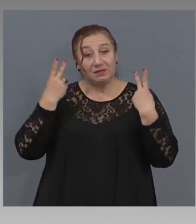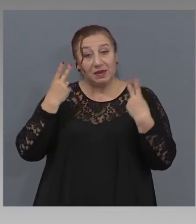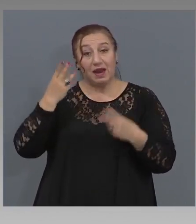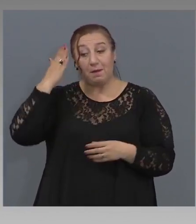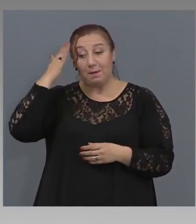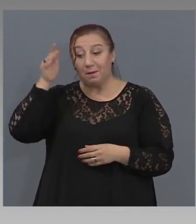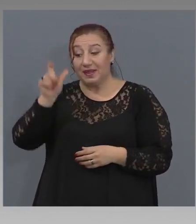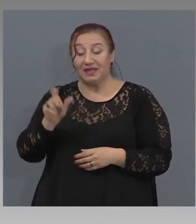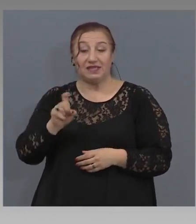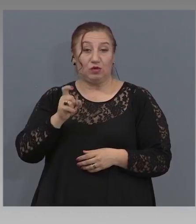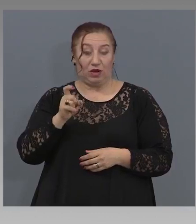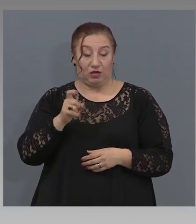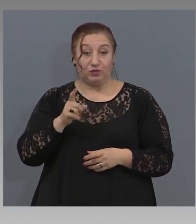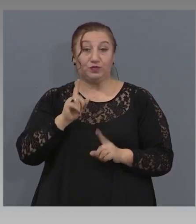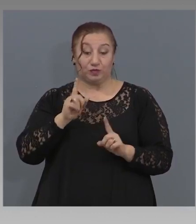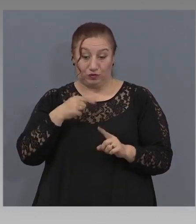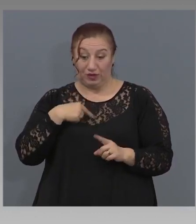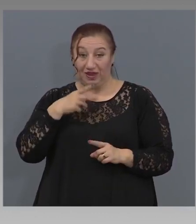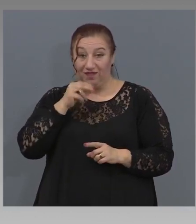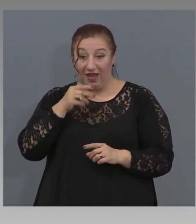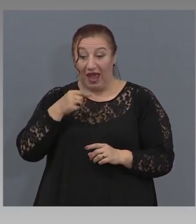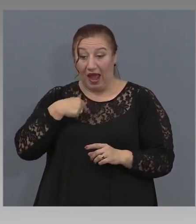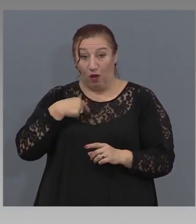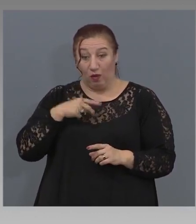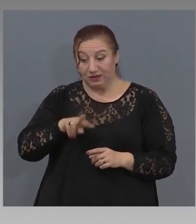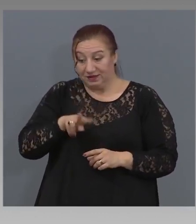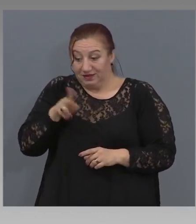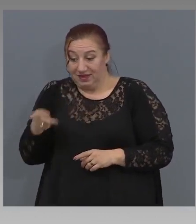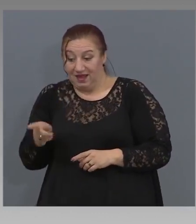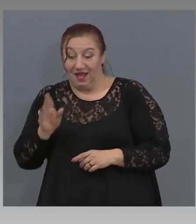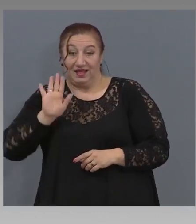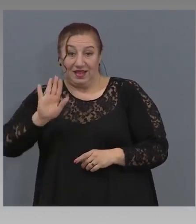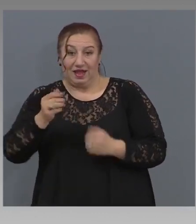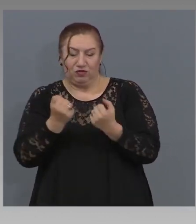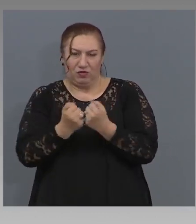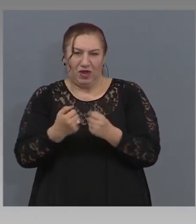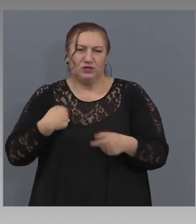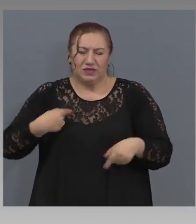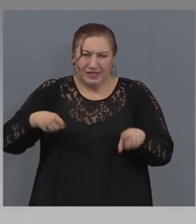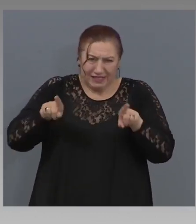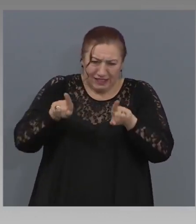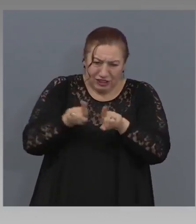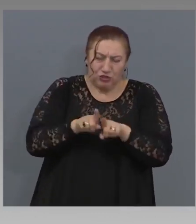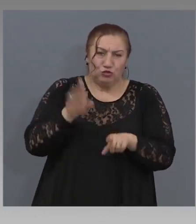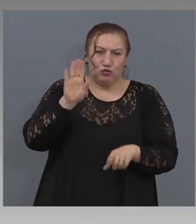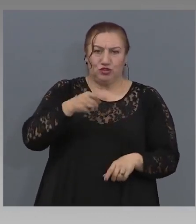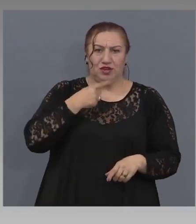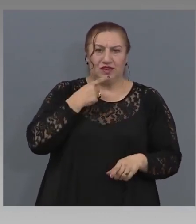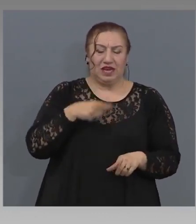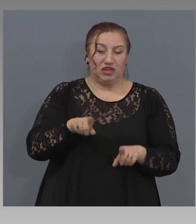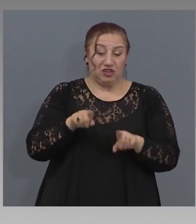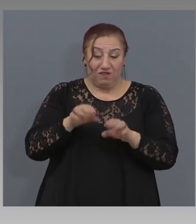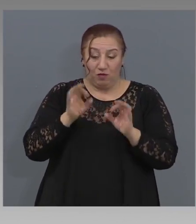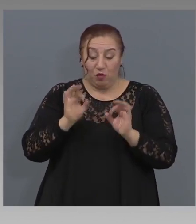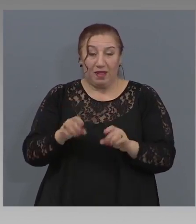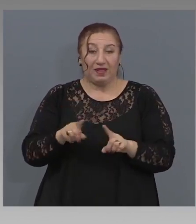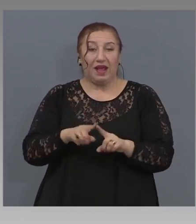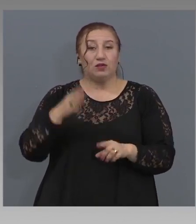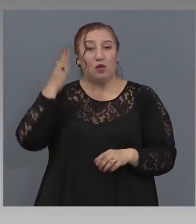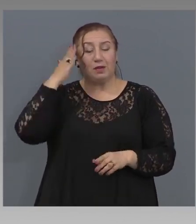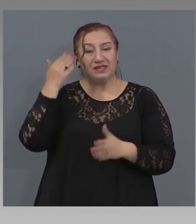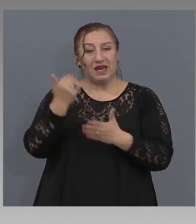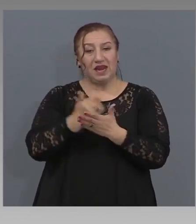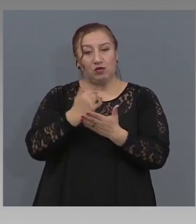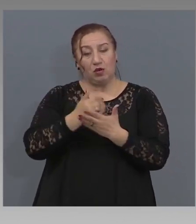нещо друго ви казвам. Ако аз бях на неговото място, аз ще гида им абсолютно неговата позиция. В момента като министр на економиката